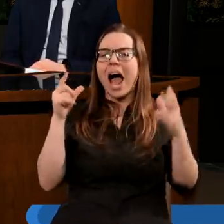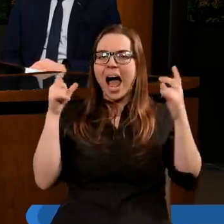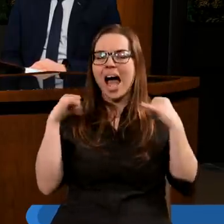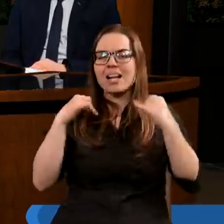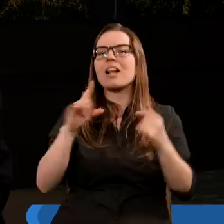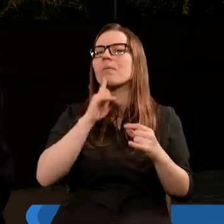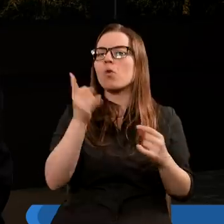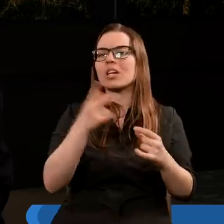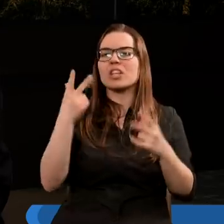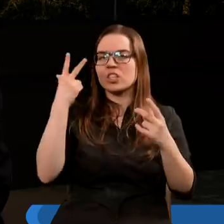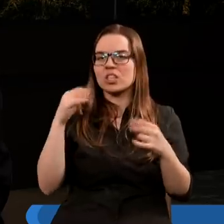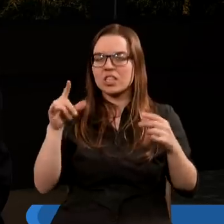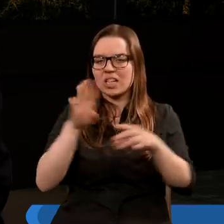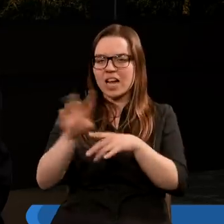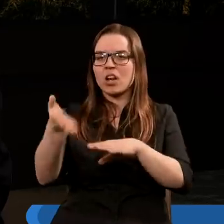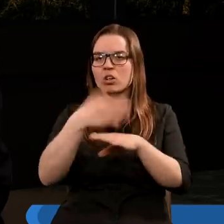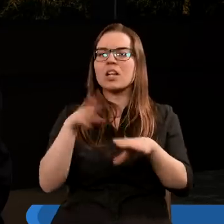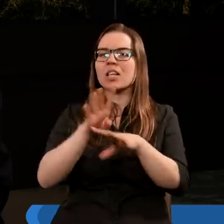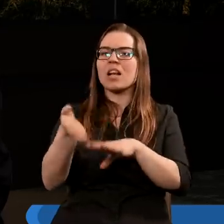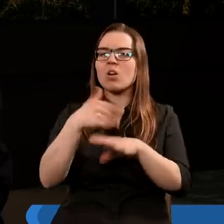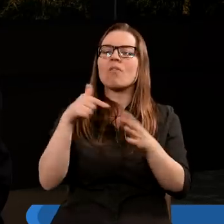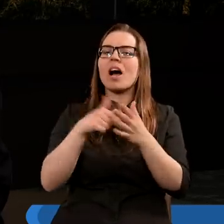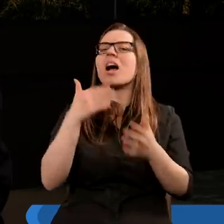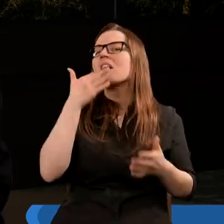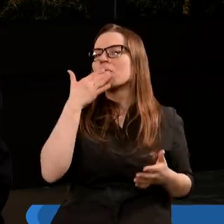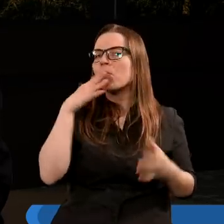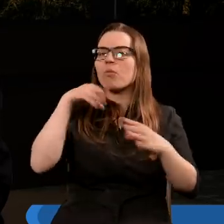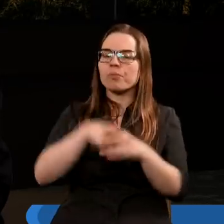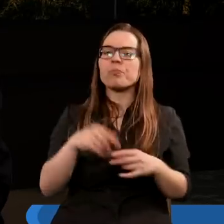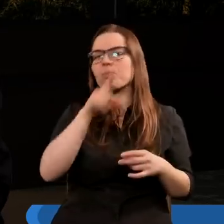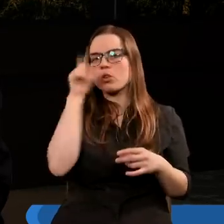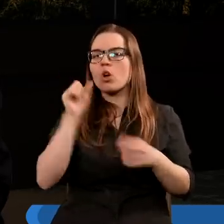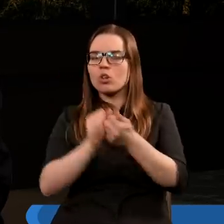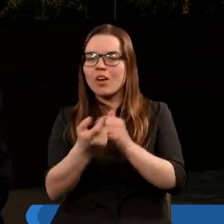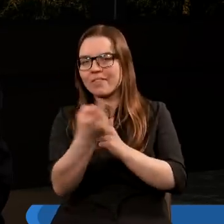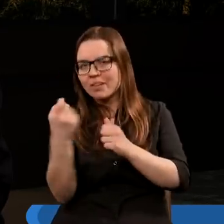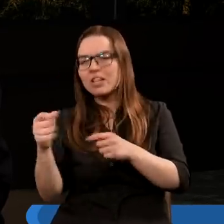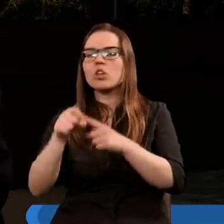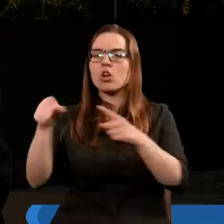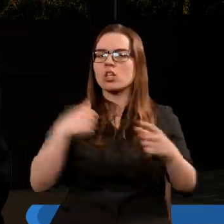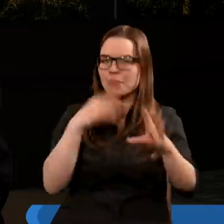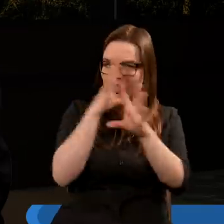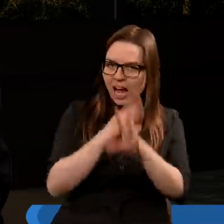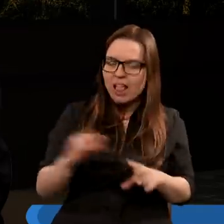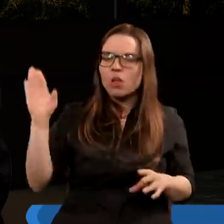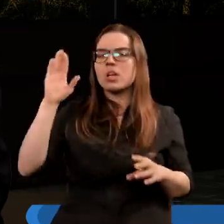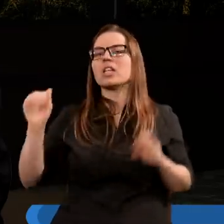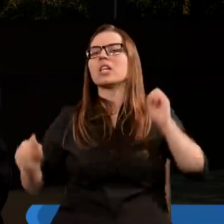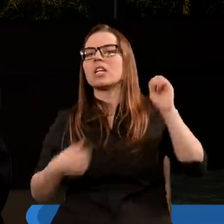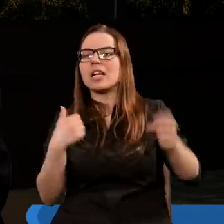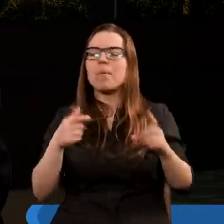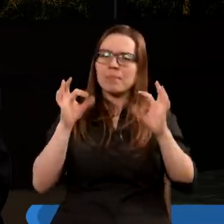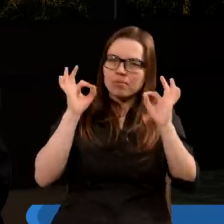rozdziału. XIV rozdział właśnie mówi o tym, że ludzie są wzywani do tego, żeby szanować Boga, żeby